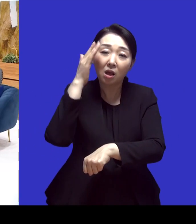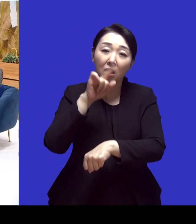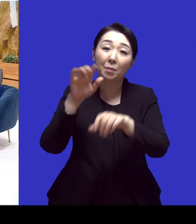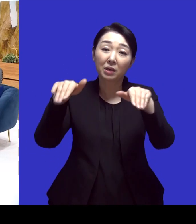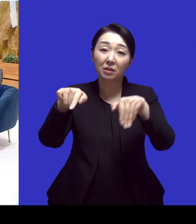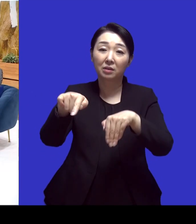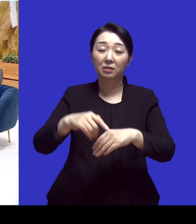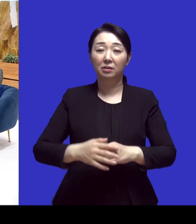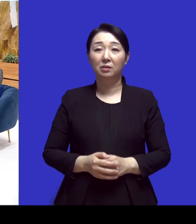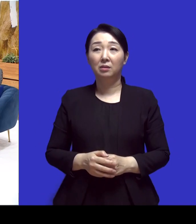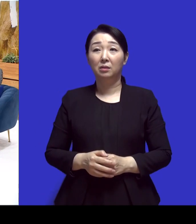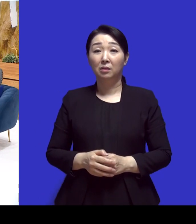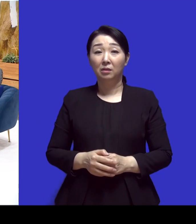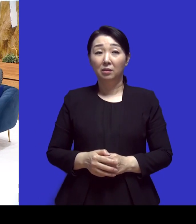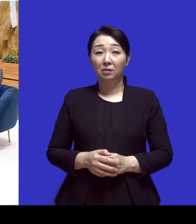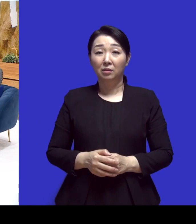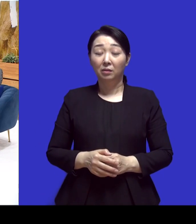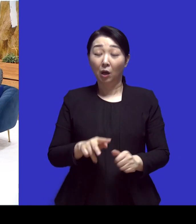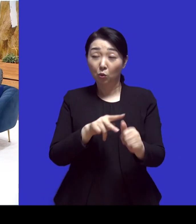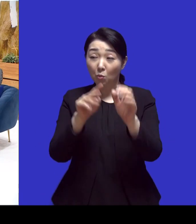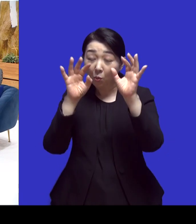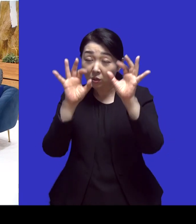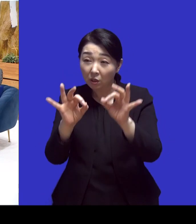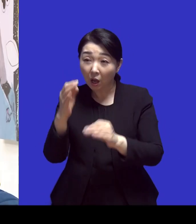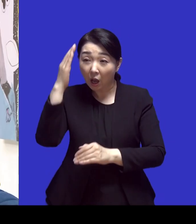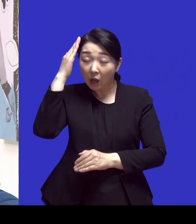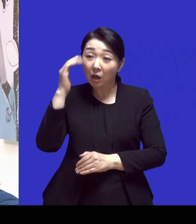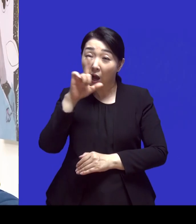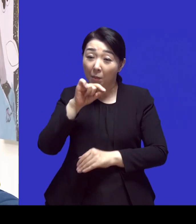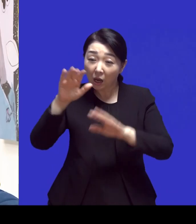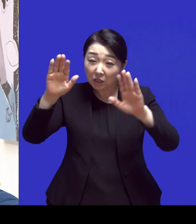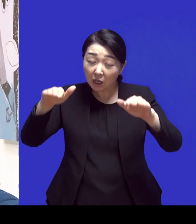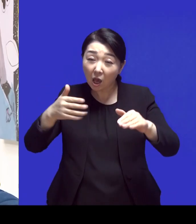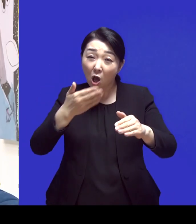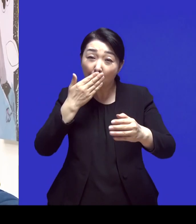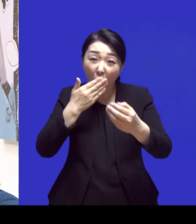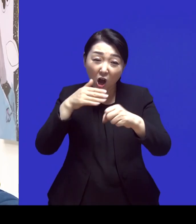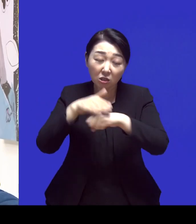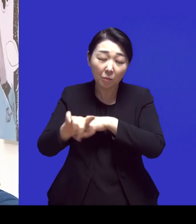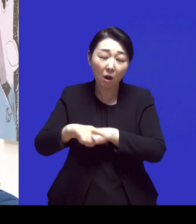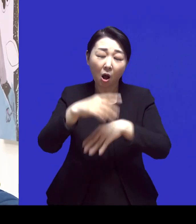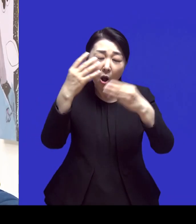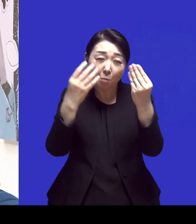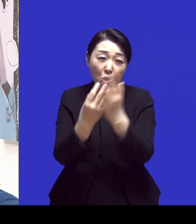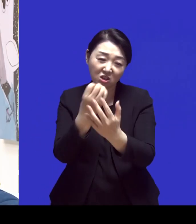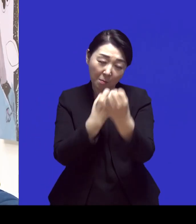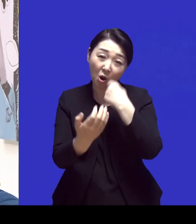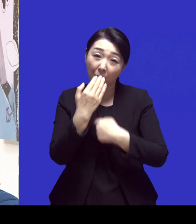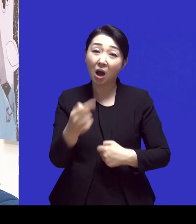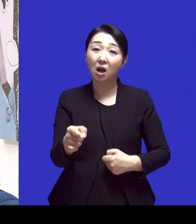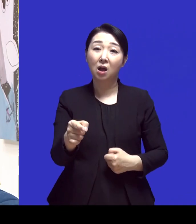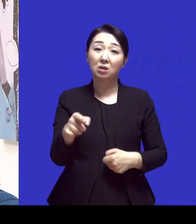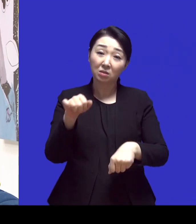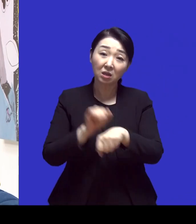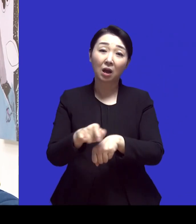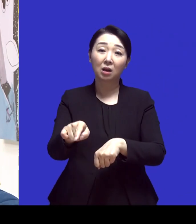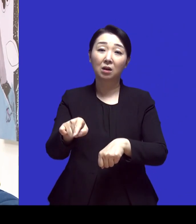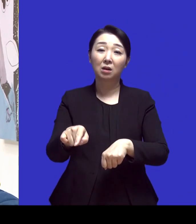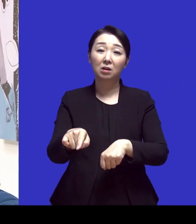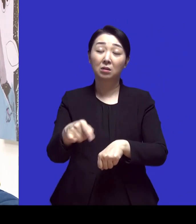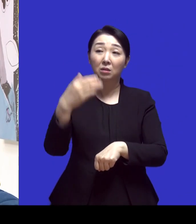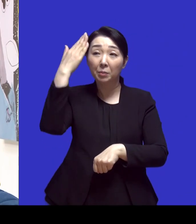구글을 찾아보니까 까마귀의 먹성 해가지고 닥치는 대로 다 먹어치운다 그